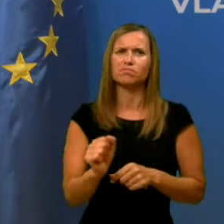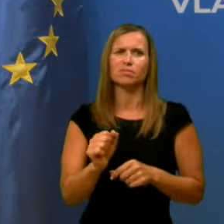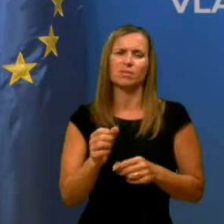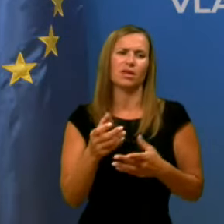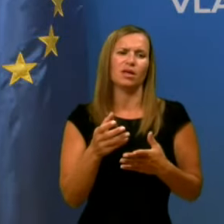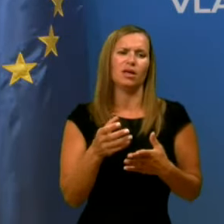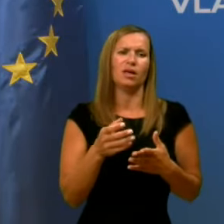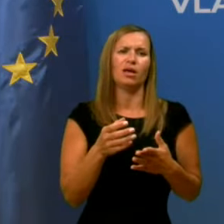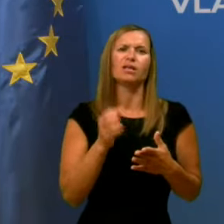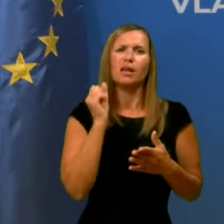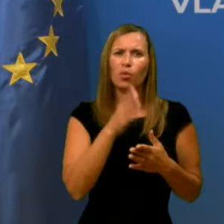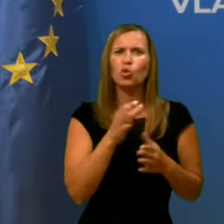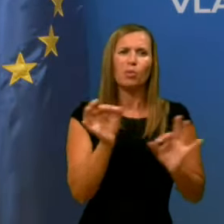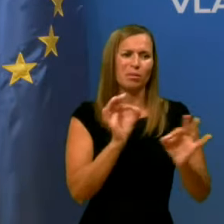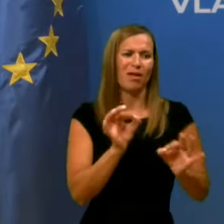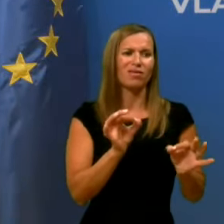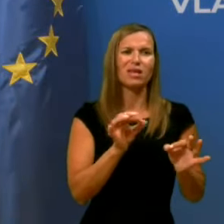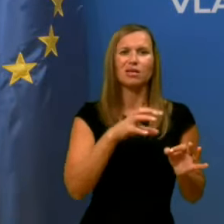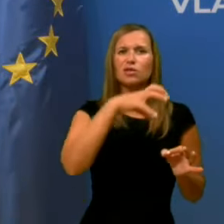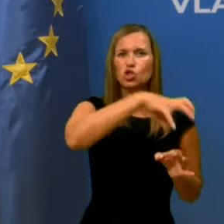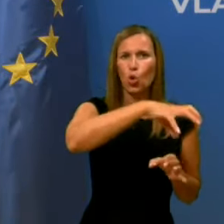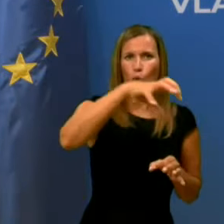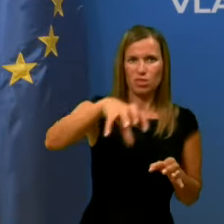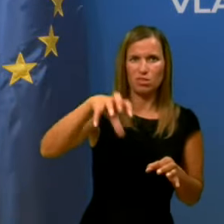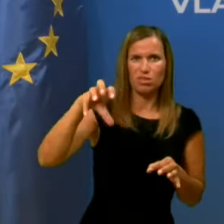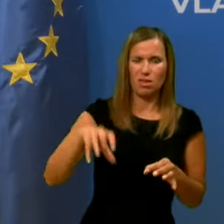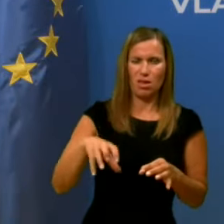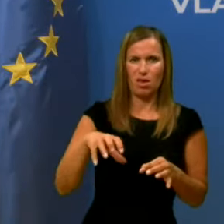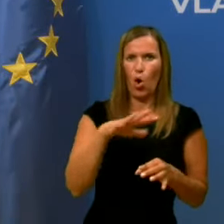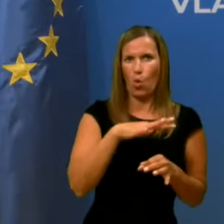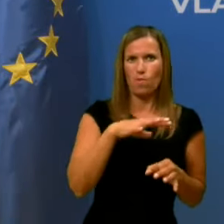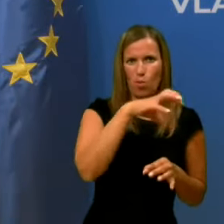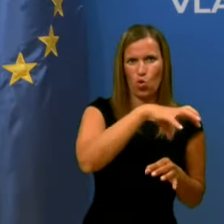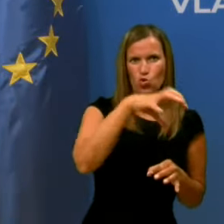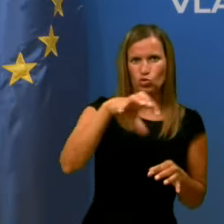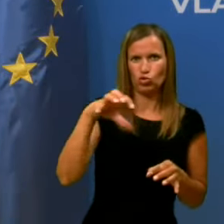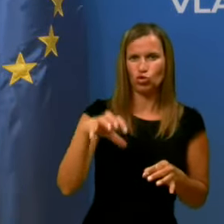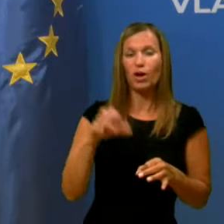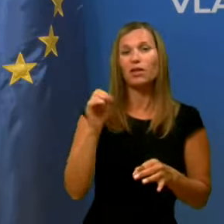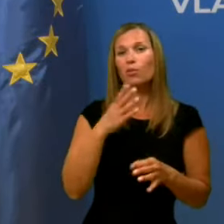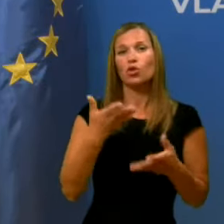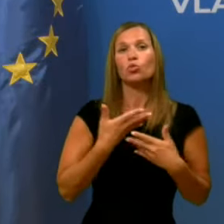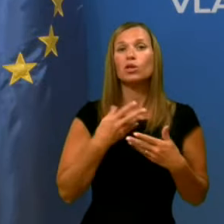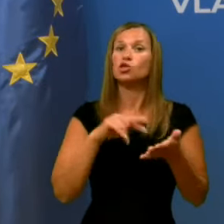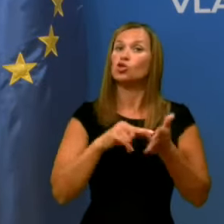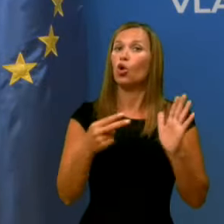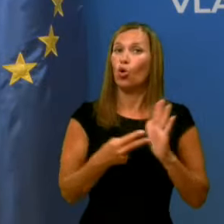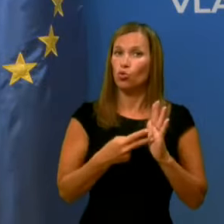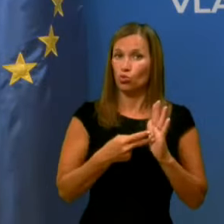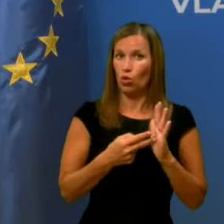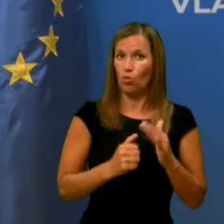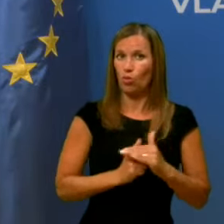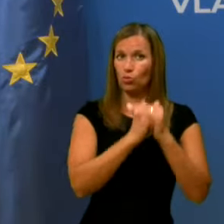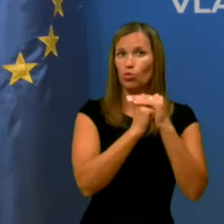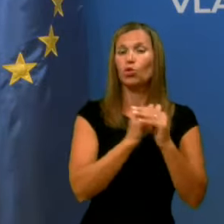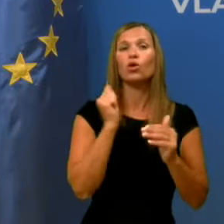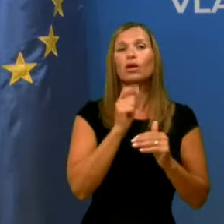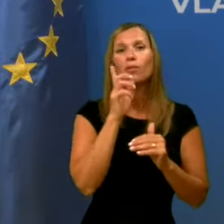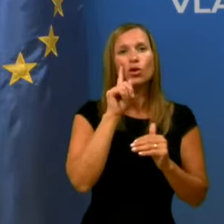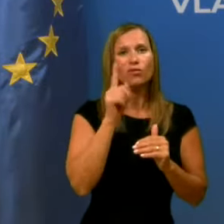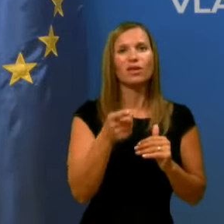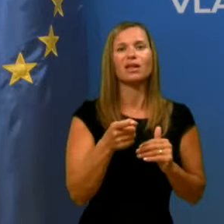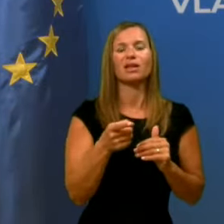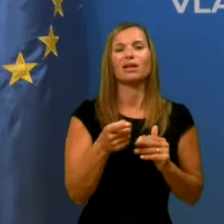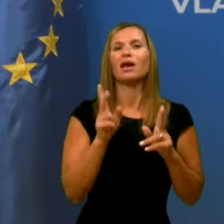in eventualno, ker im omogočamo, tudi strokovno podporo dobili, da bojo vedli ravnat, s kakšnimi